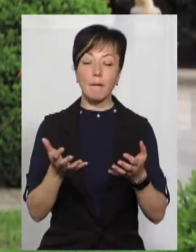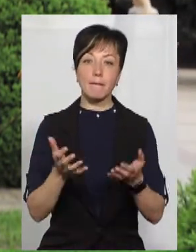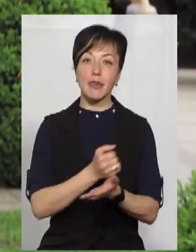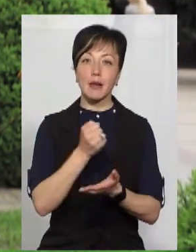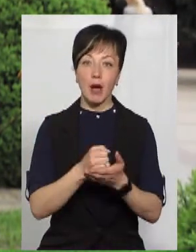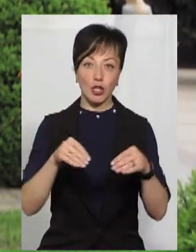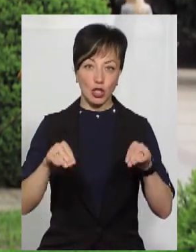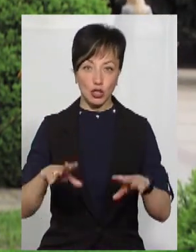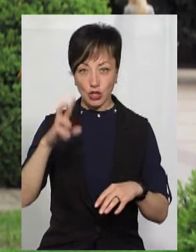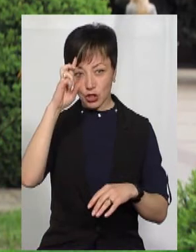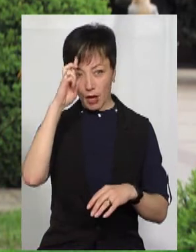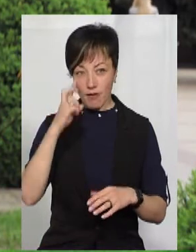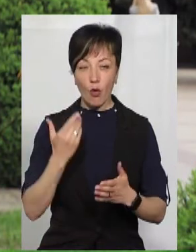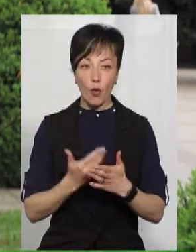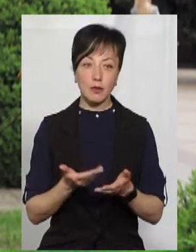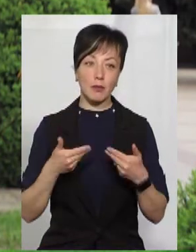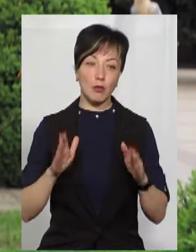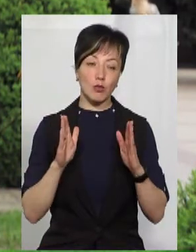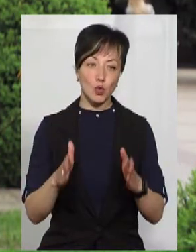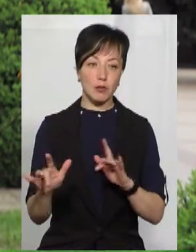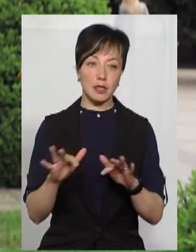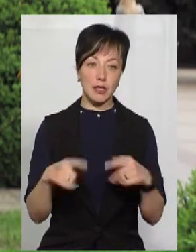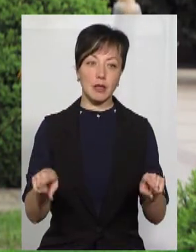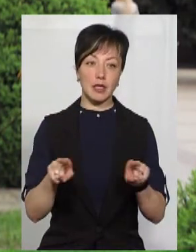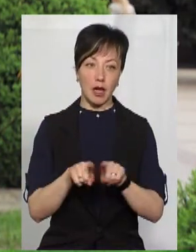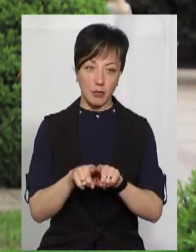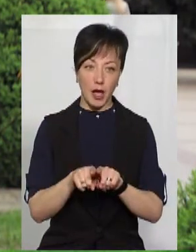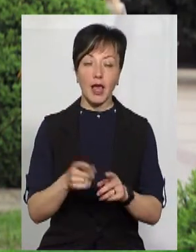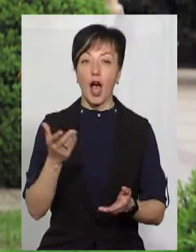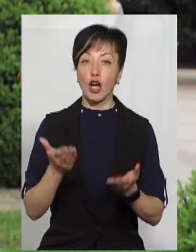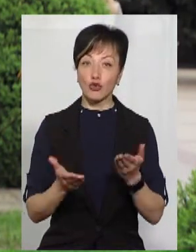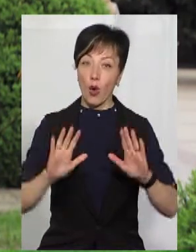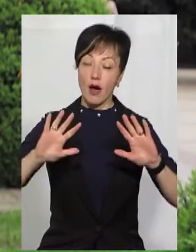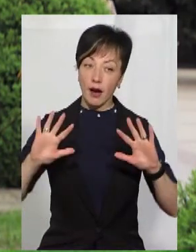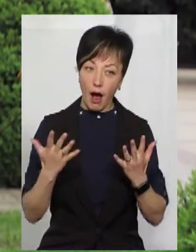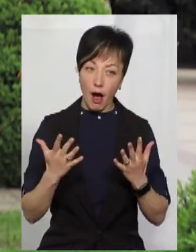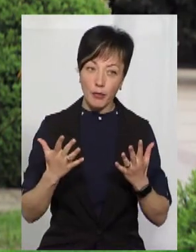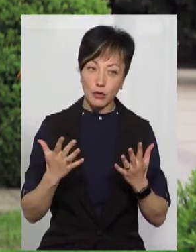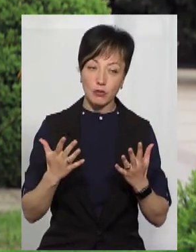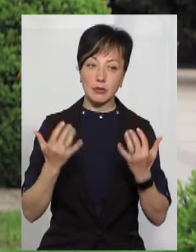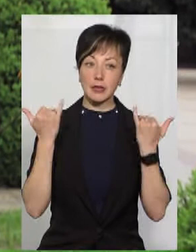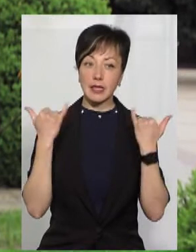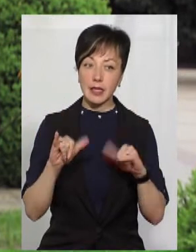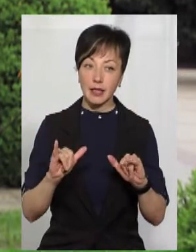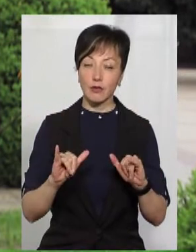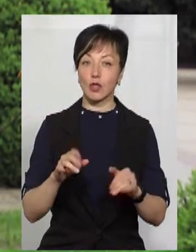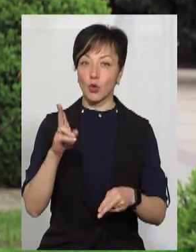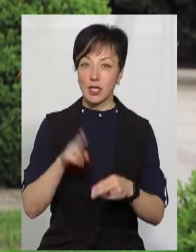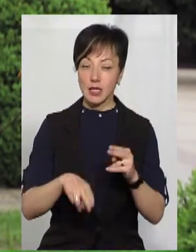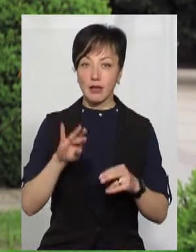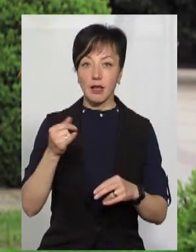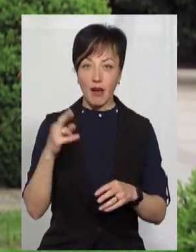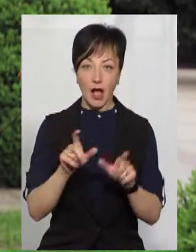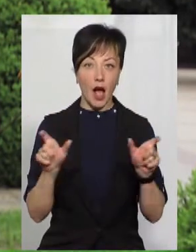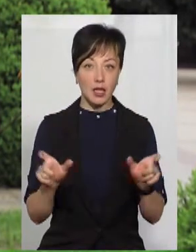рішення в державі, ми будемо діяти таким чином. Якщо ж раптом станеться диво, і до кінця травня